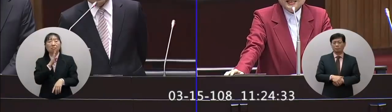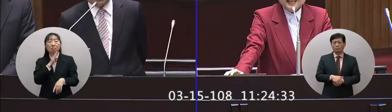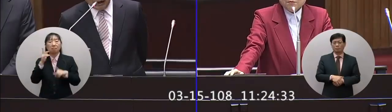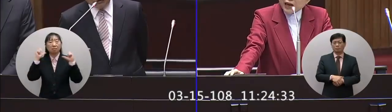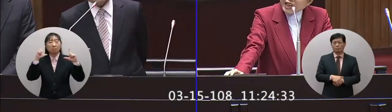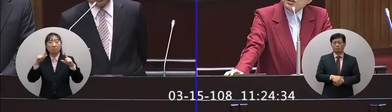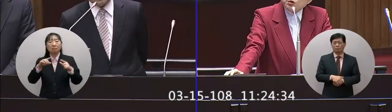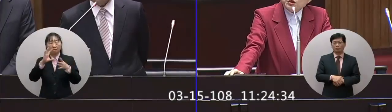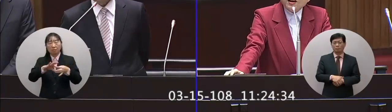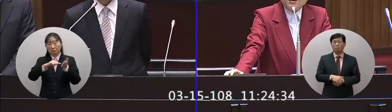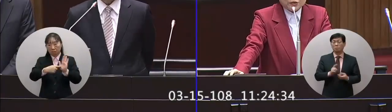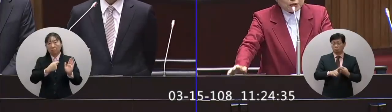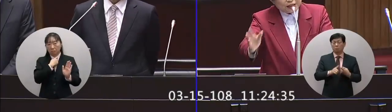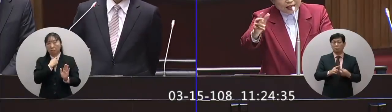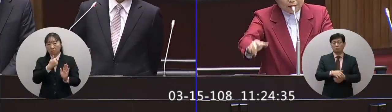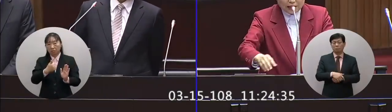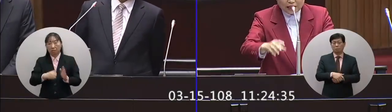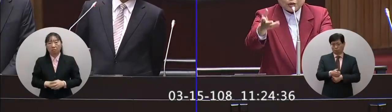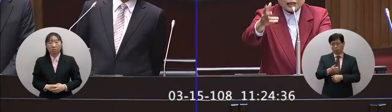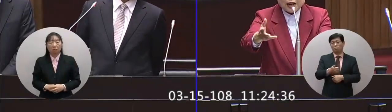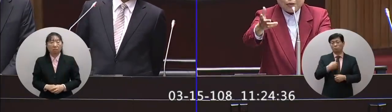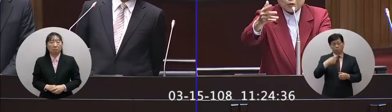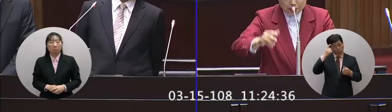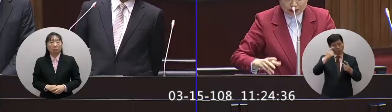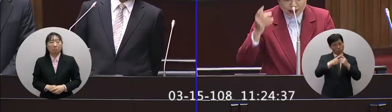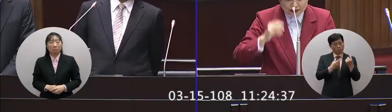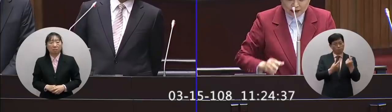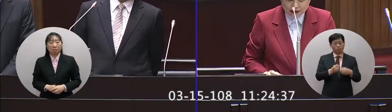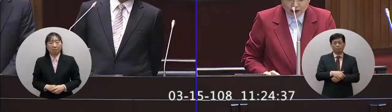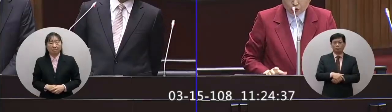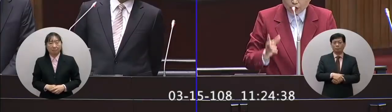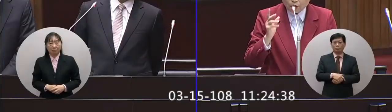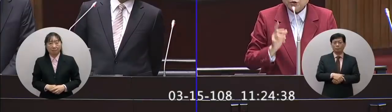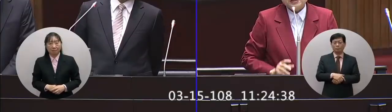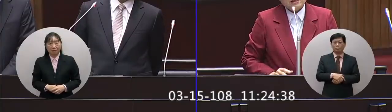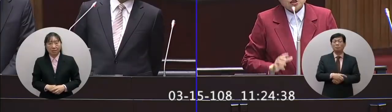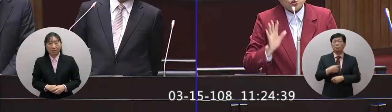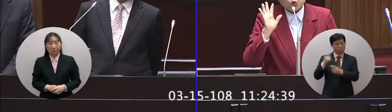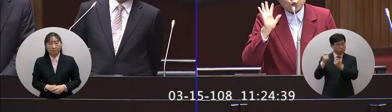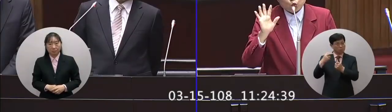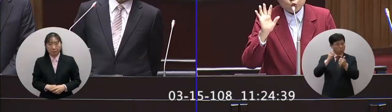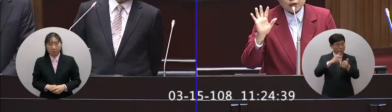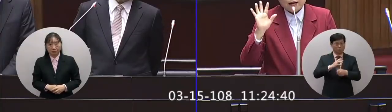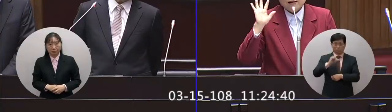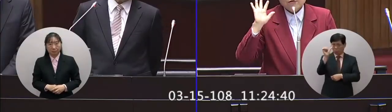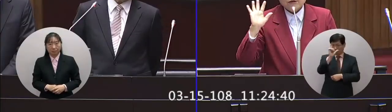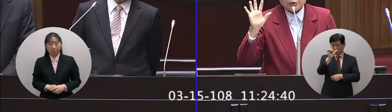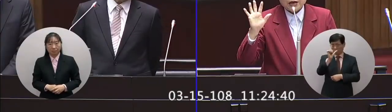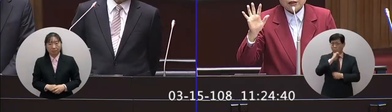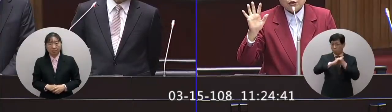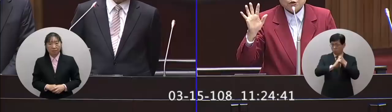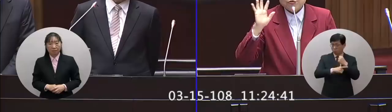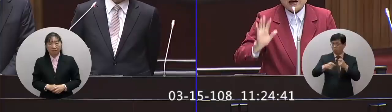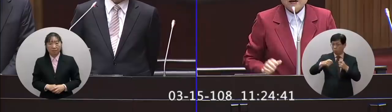社會的好的示範榜樣對你看嘛你跟我的答案標準一樣的所以我最近要提出五項